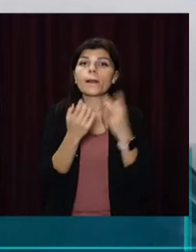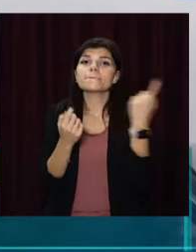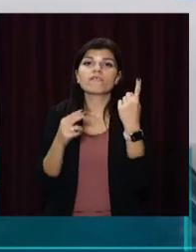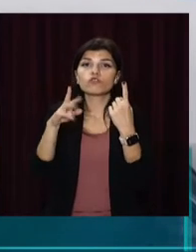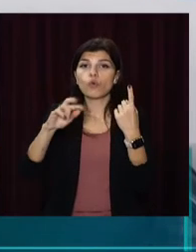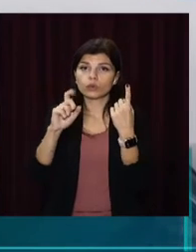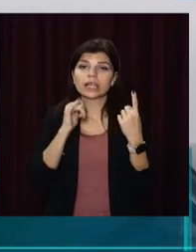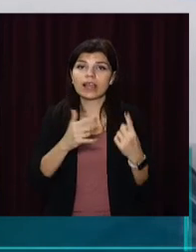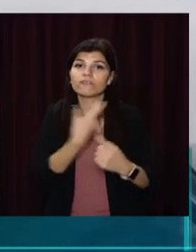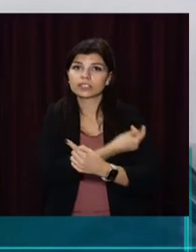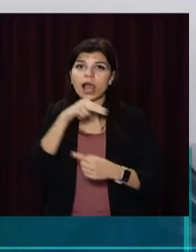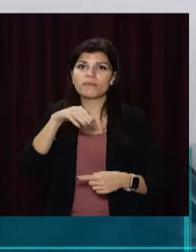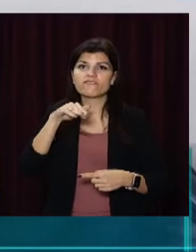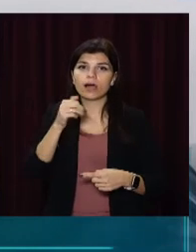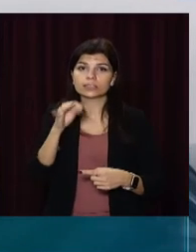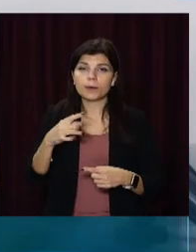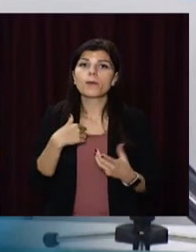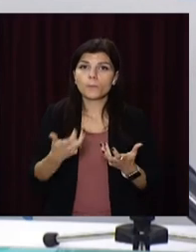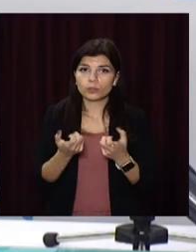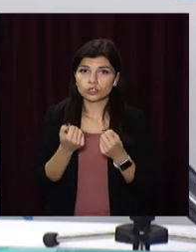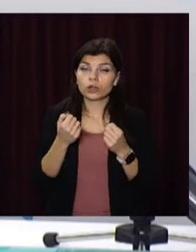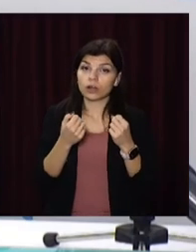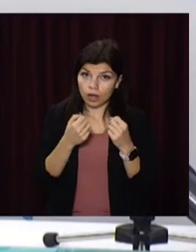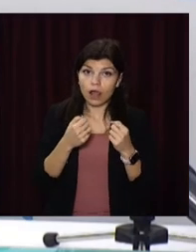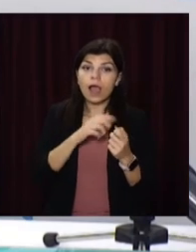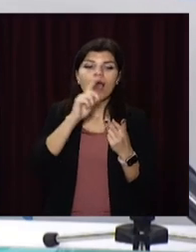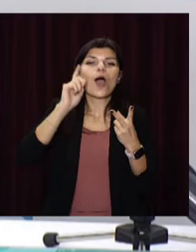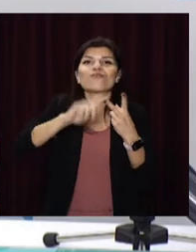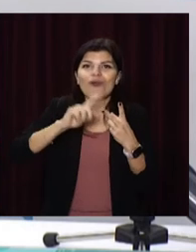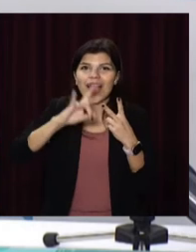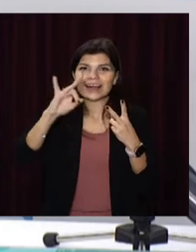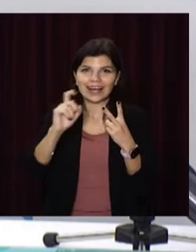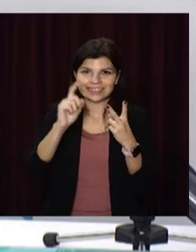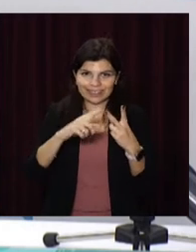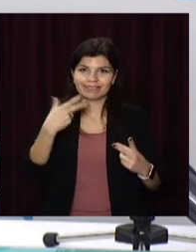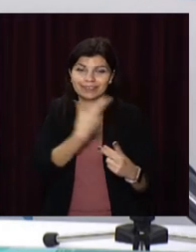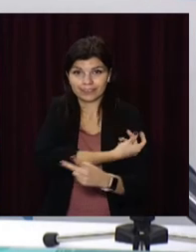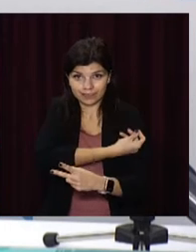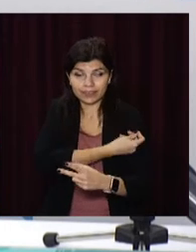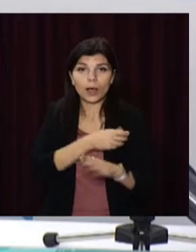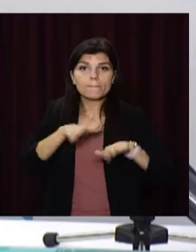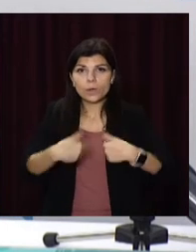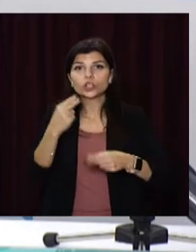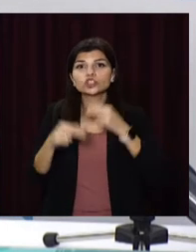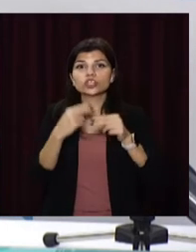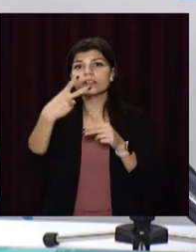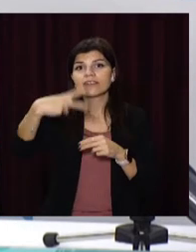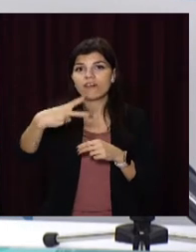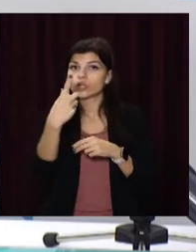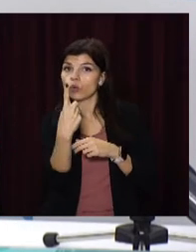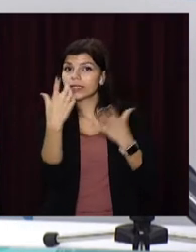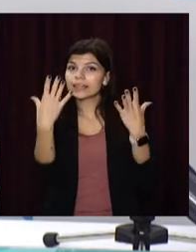дозу для вакцини Pfizer ми получаємо, а вторая ревакцинація, тобто получення второй дозы, проходит через 21